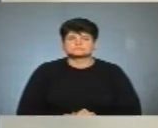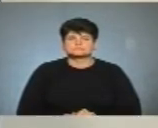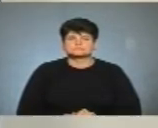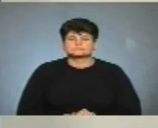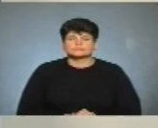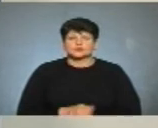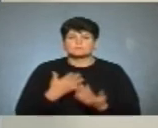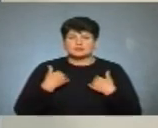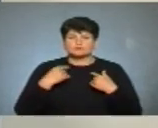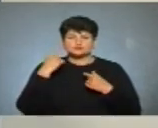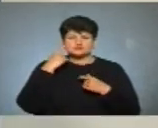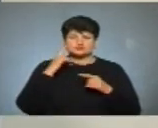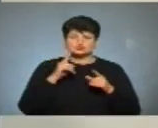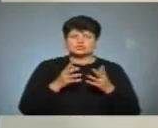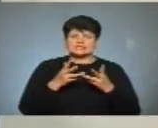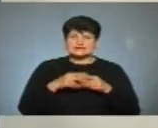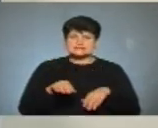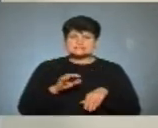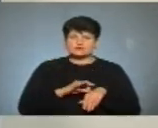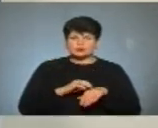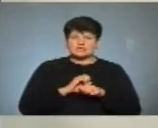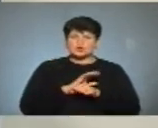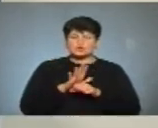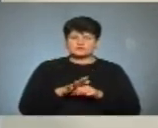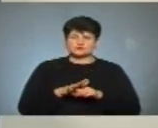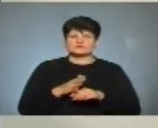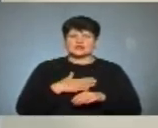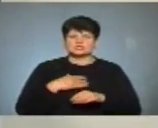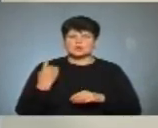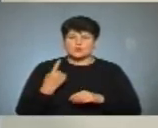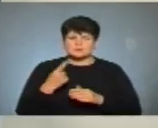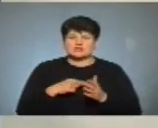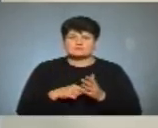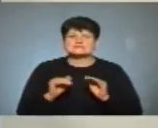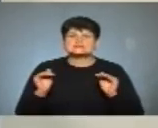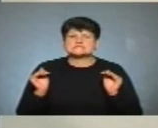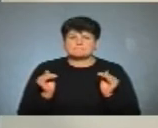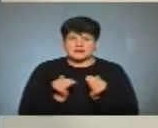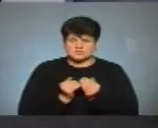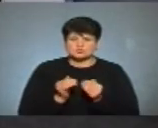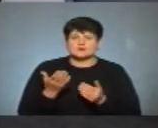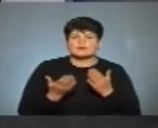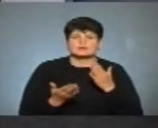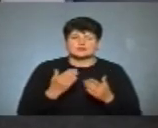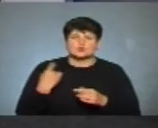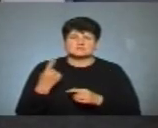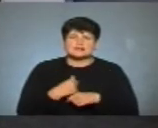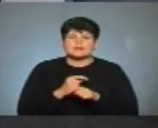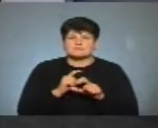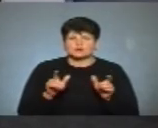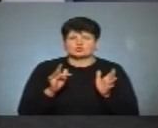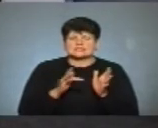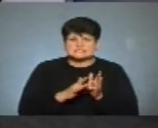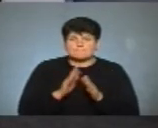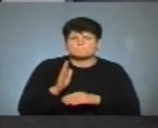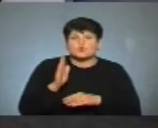От ми почули, що кількість захворювань на коронавірус в нашій області і місті зменшується. Проте обласний лабораторний центр